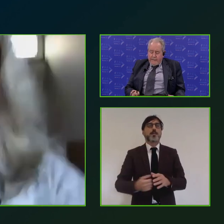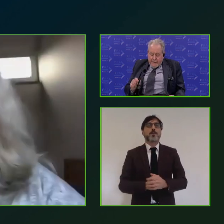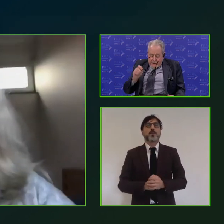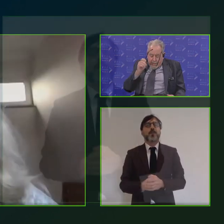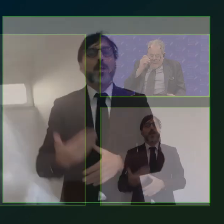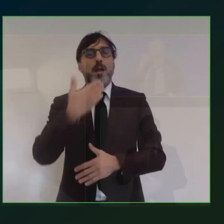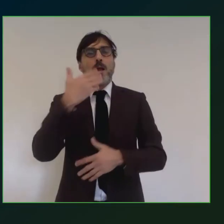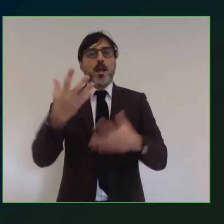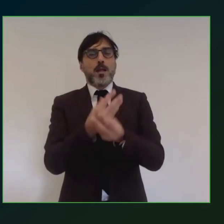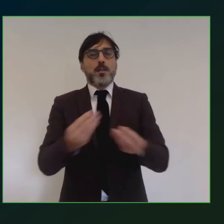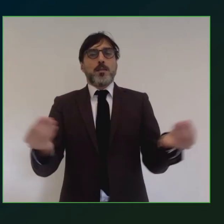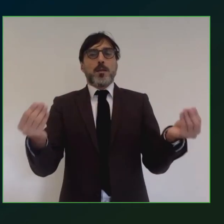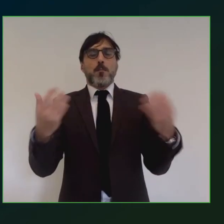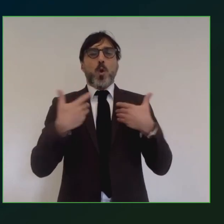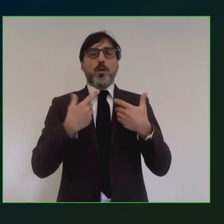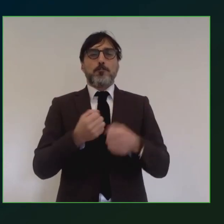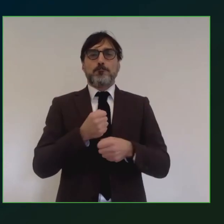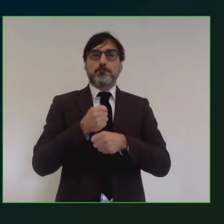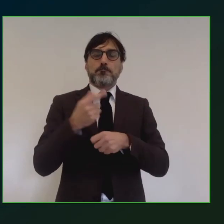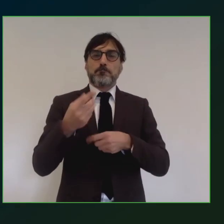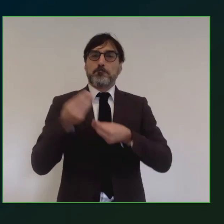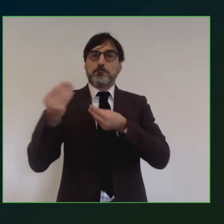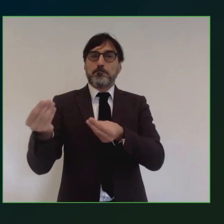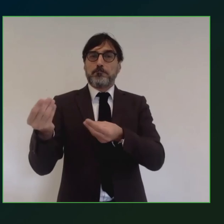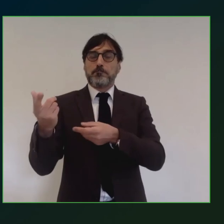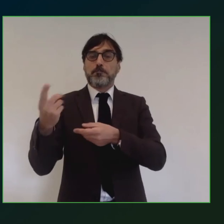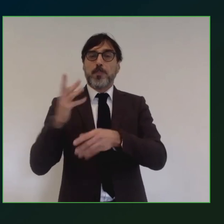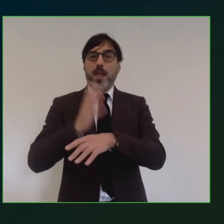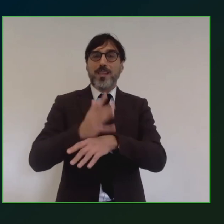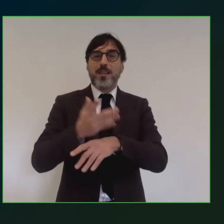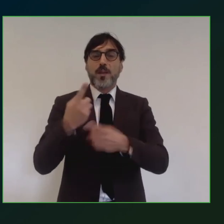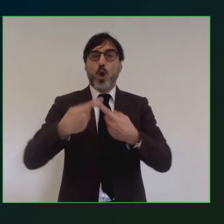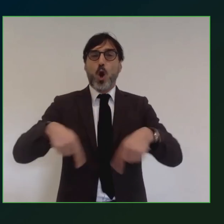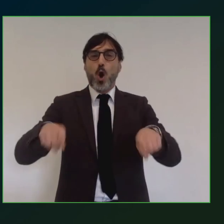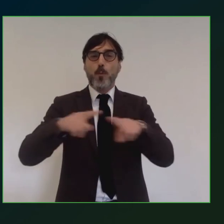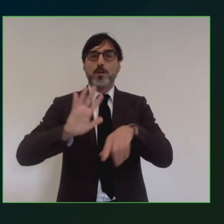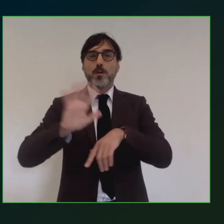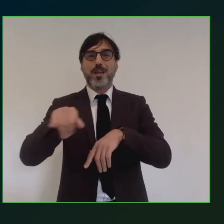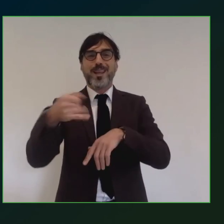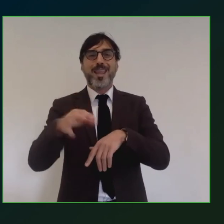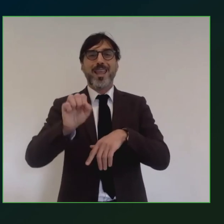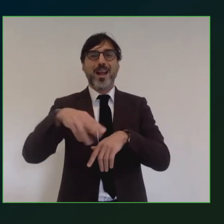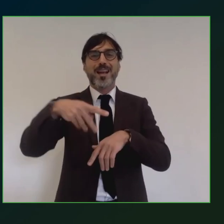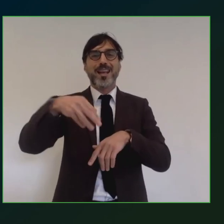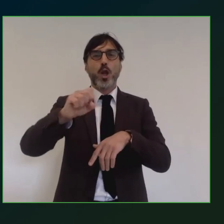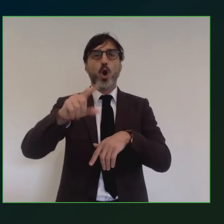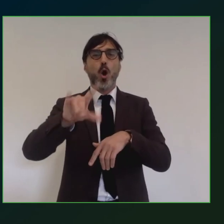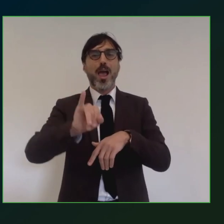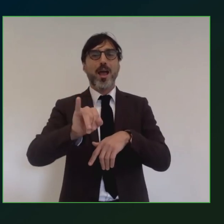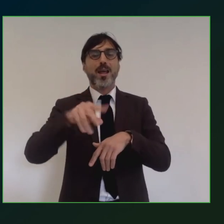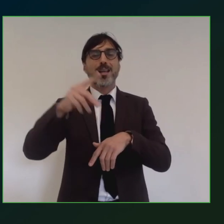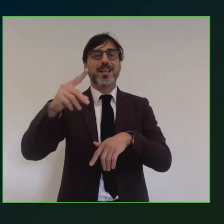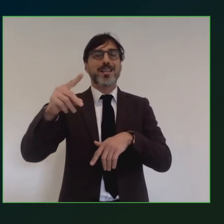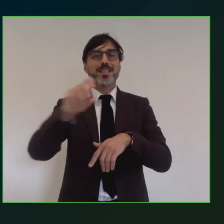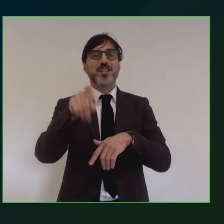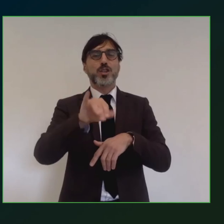Dosreis diamo adesso la parola all'altro esponente della commissione che è Jan Micolai Gisioloski